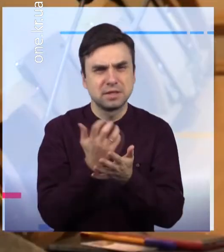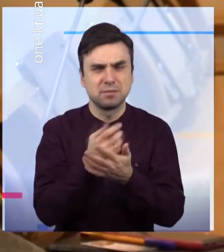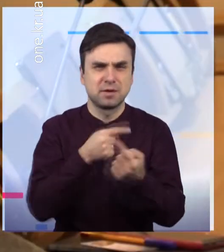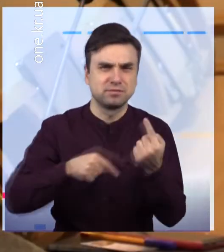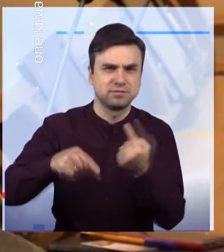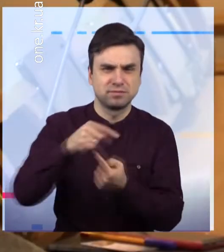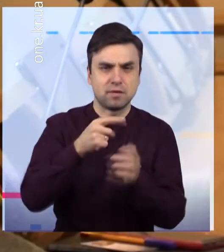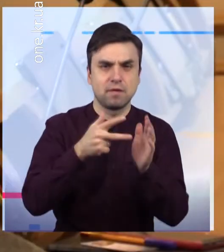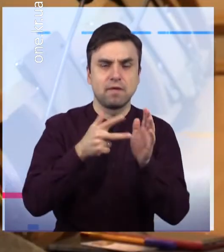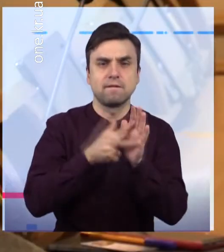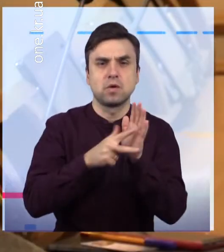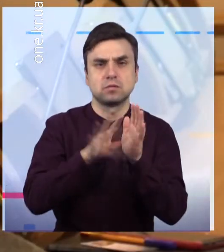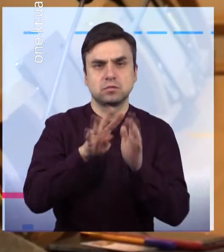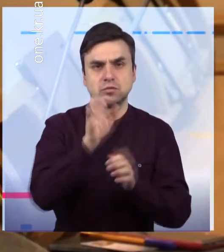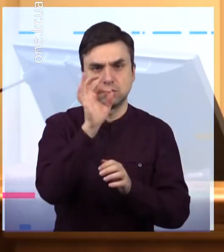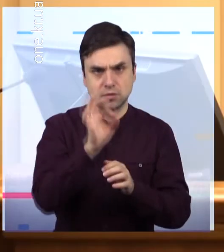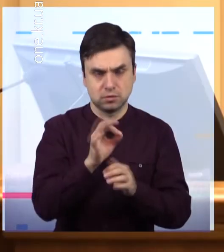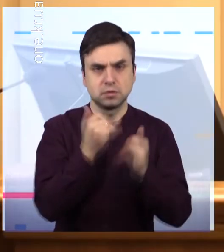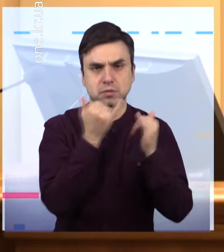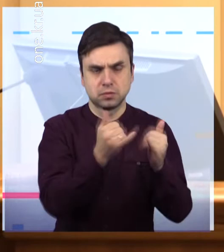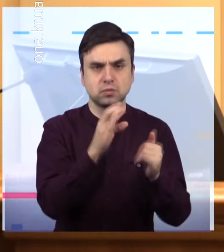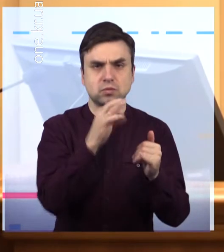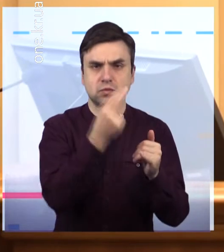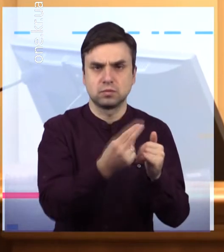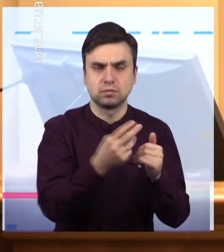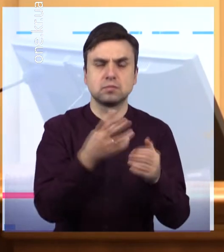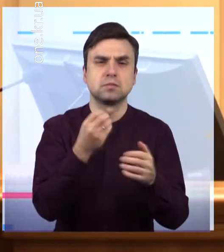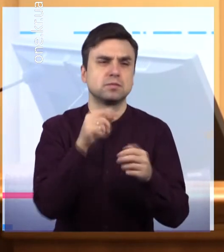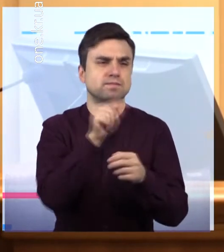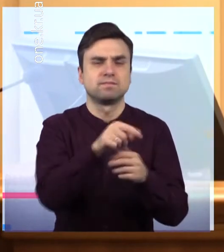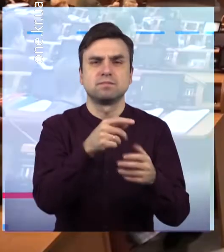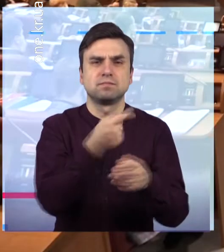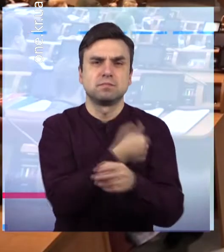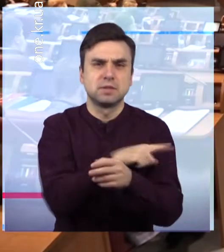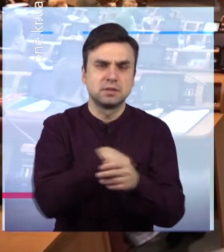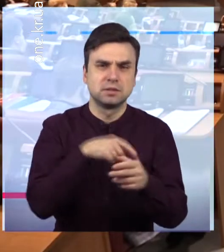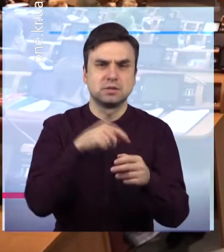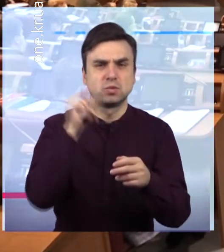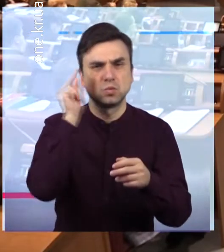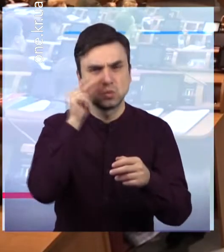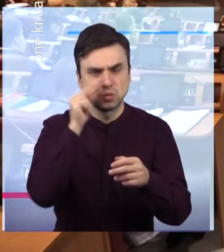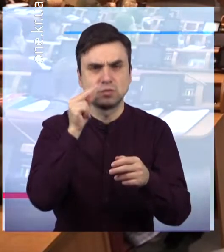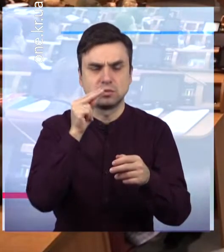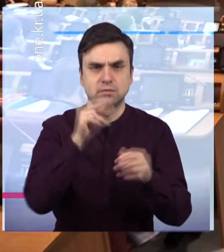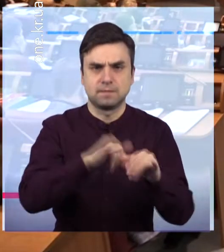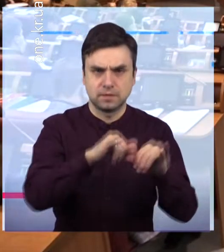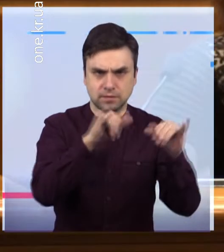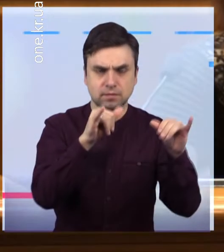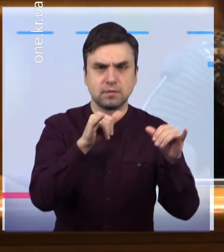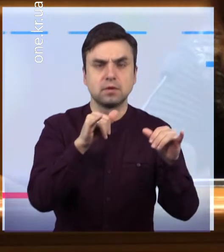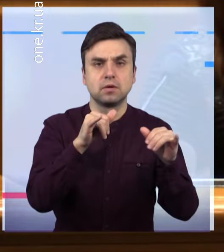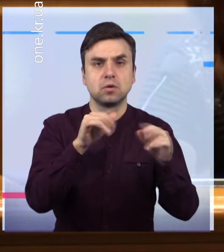сфер охорони здоров'я та освіти Так на розвиток останньої в намірах міської влади направити 43% бюджету